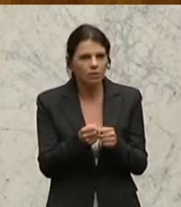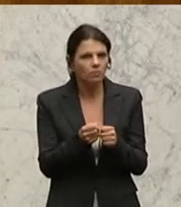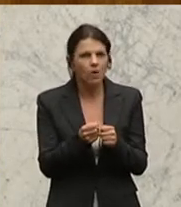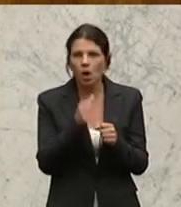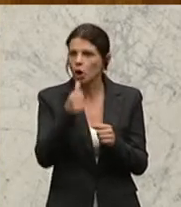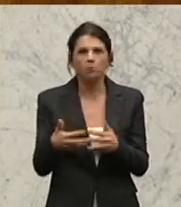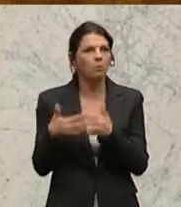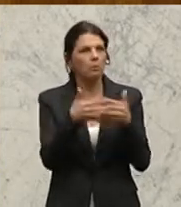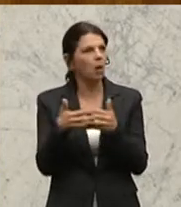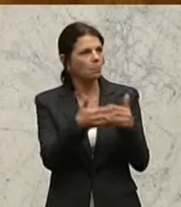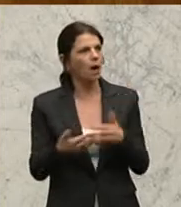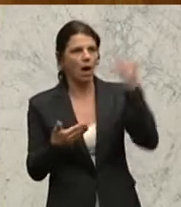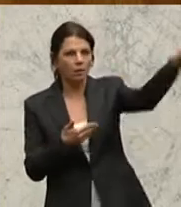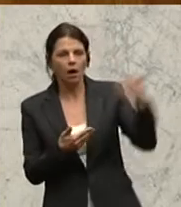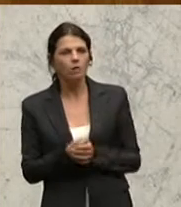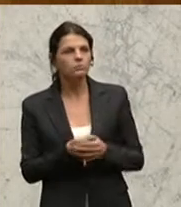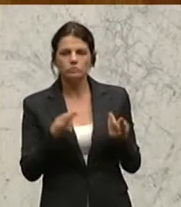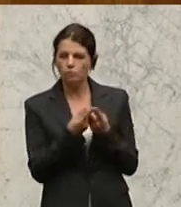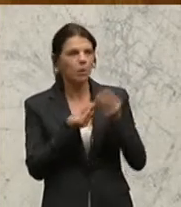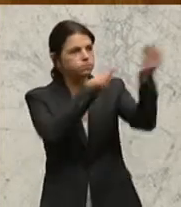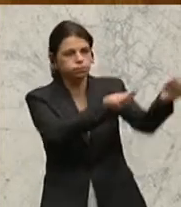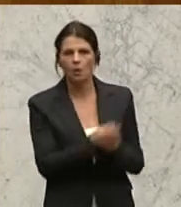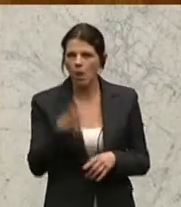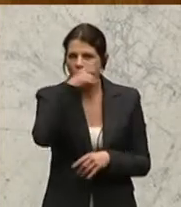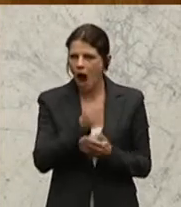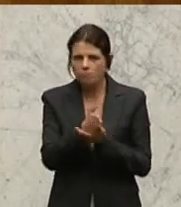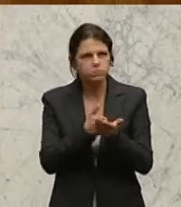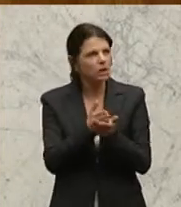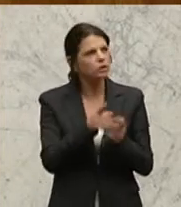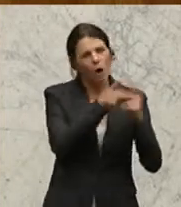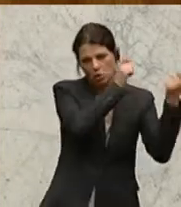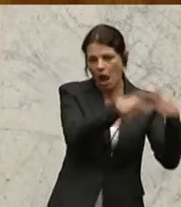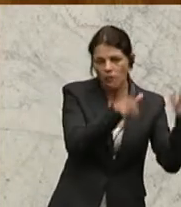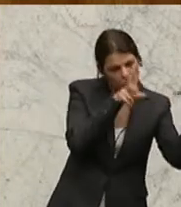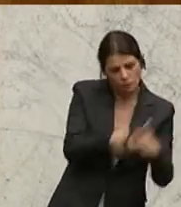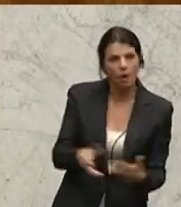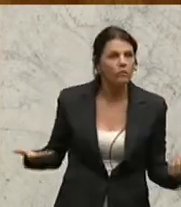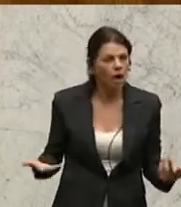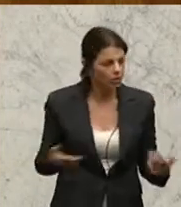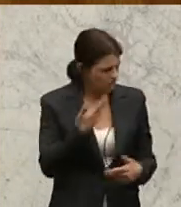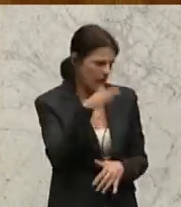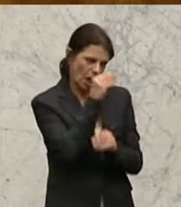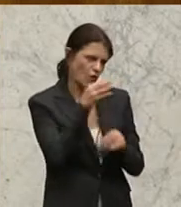Staaten von Amerika und den Geheimdiensten ausgeliefert werden. Sehr geehrte Frau Präsidentin!